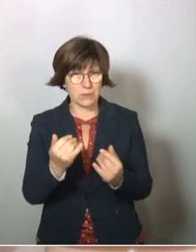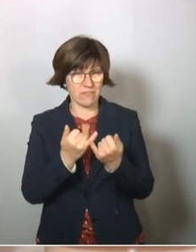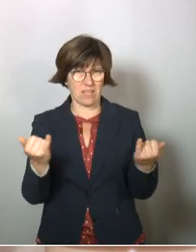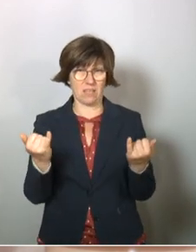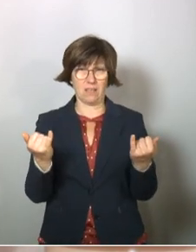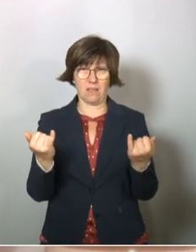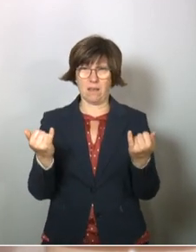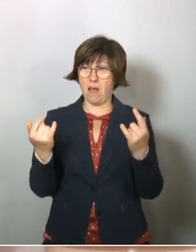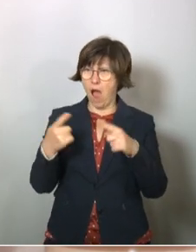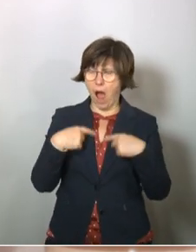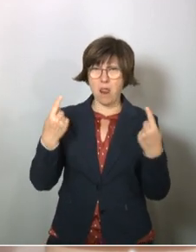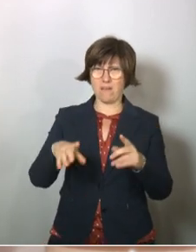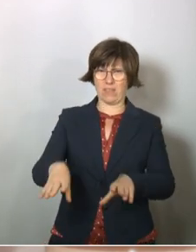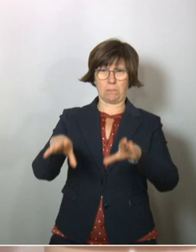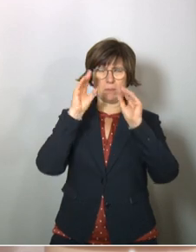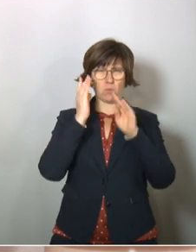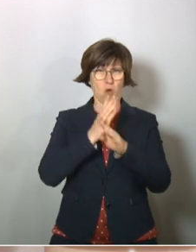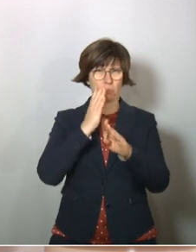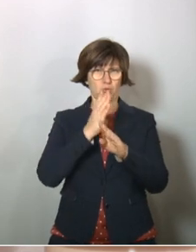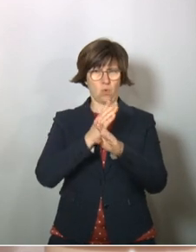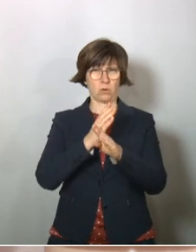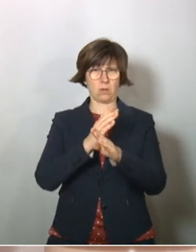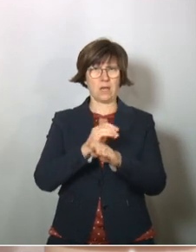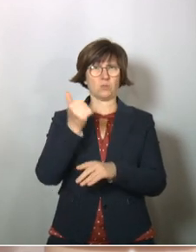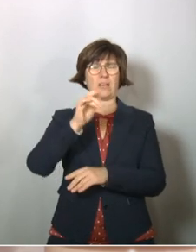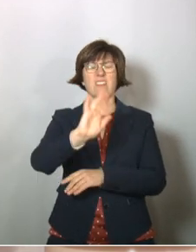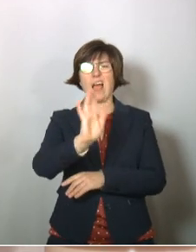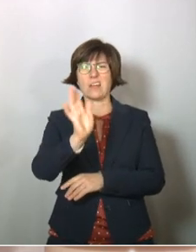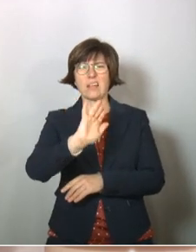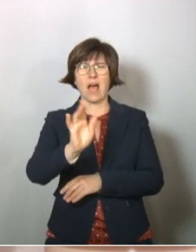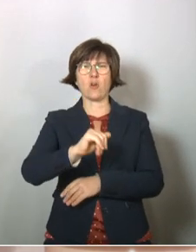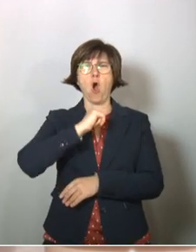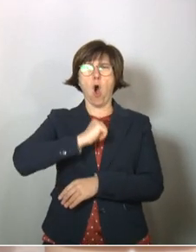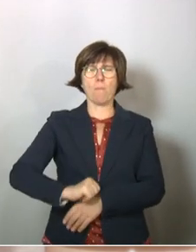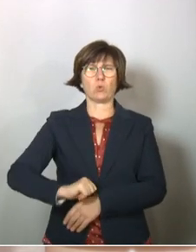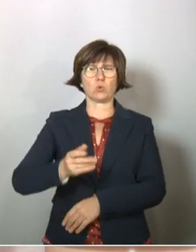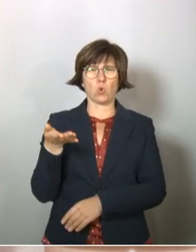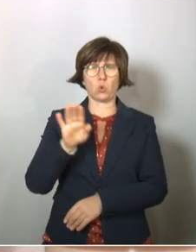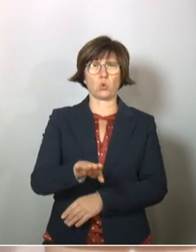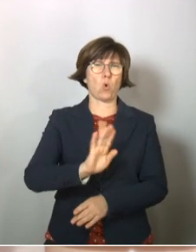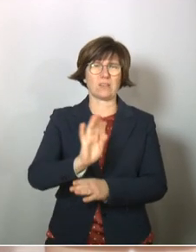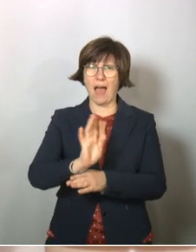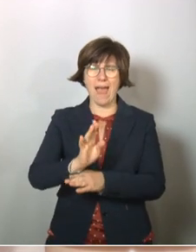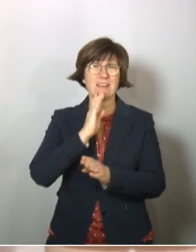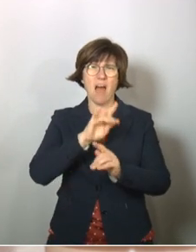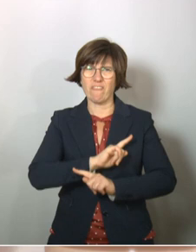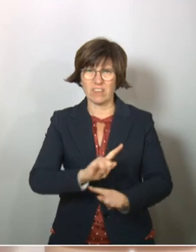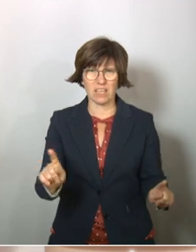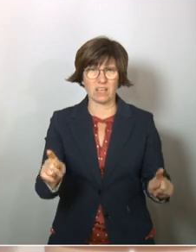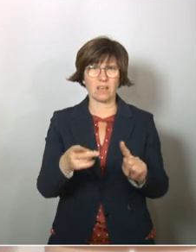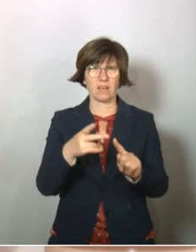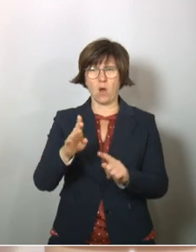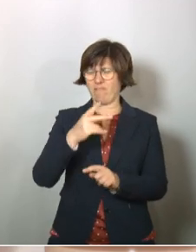Wir haben das ja alle mitbekommen. Es hieß erst mal, nein, Obduktion von Toten unter gar keinen Umständen.